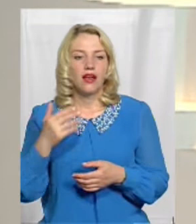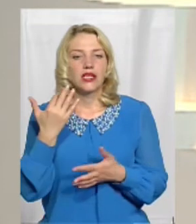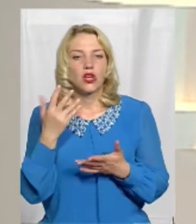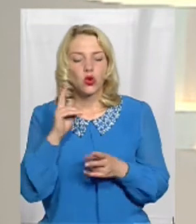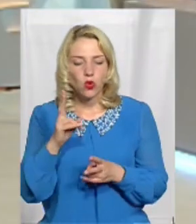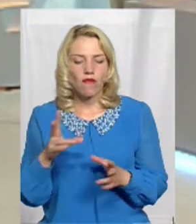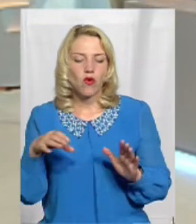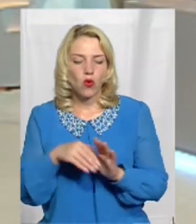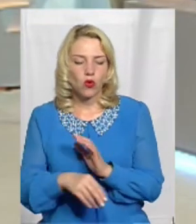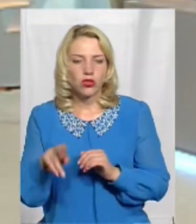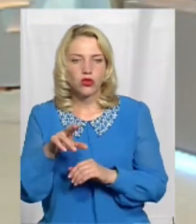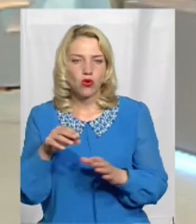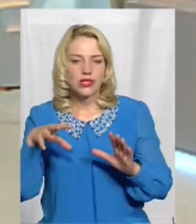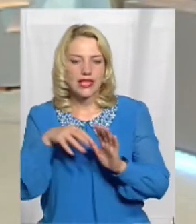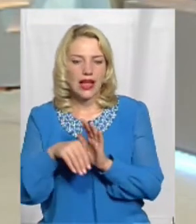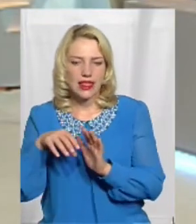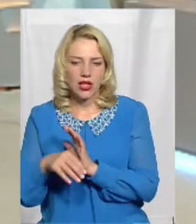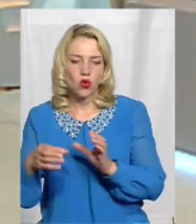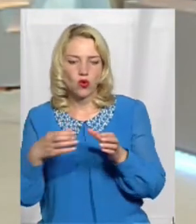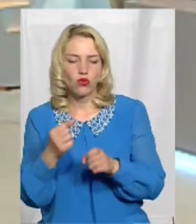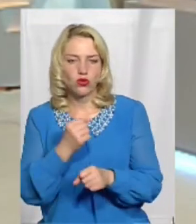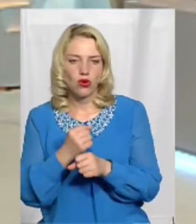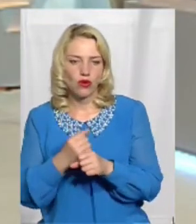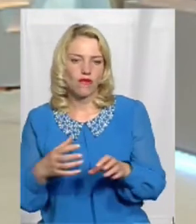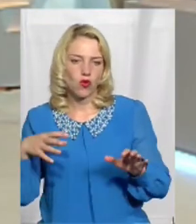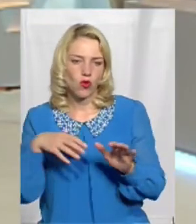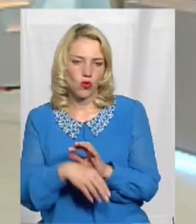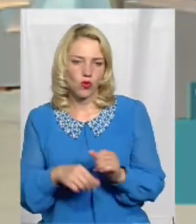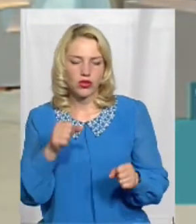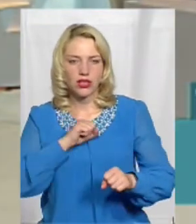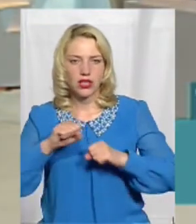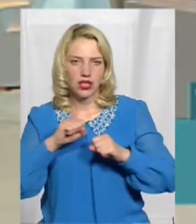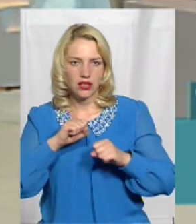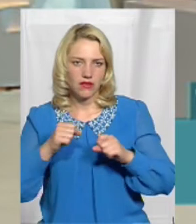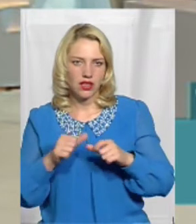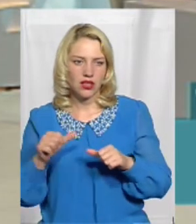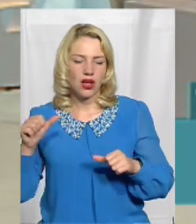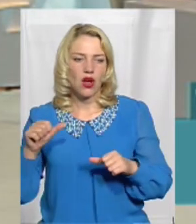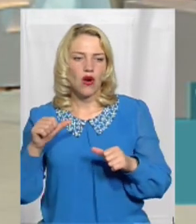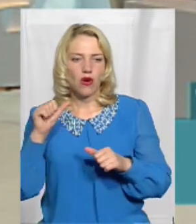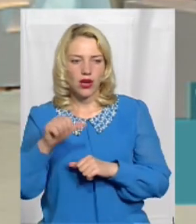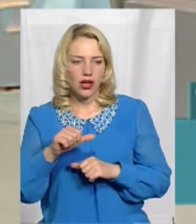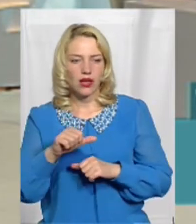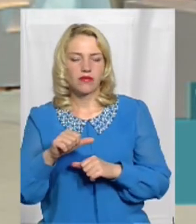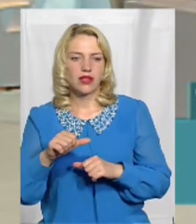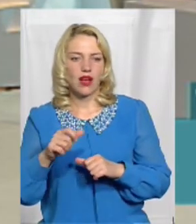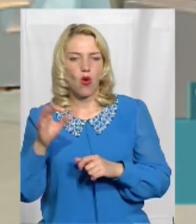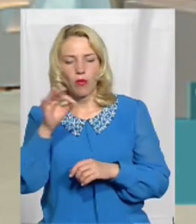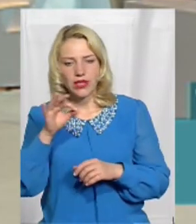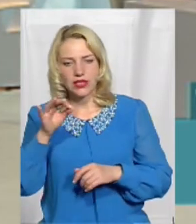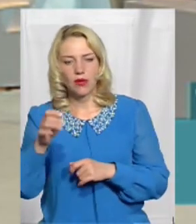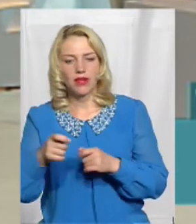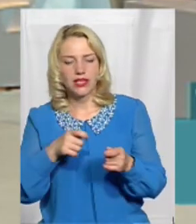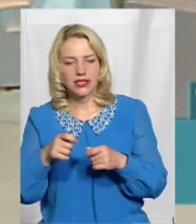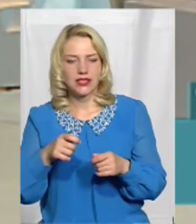робочої групи? До складу робочої групи входять керівники окремих структурних підрозділів обласної адміністрації, представники